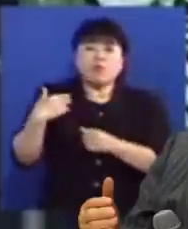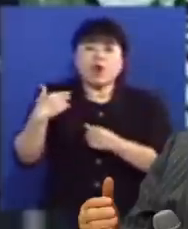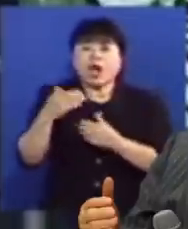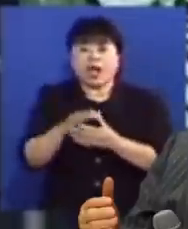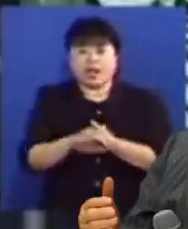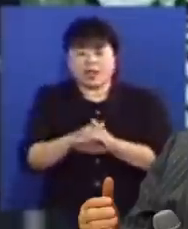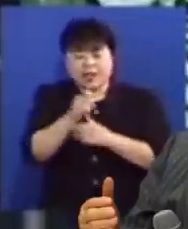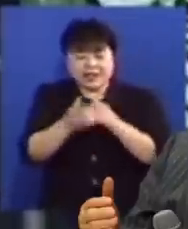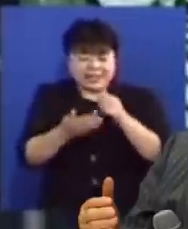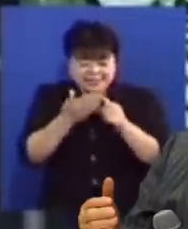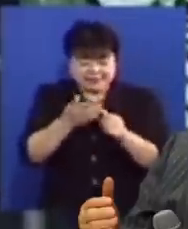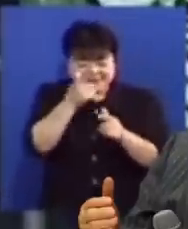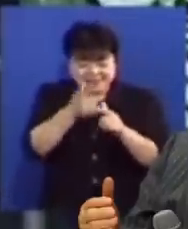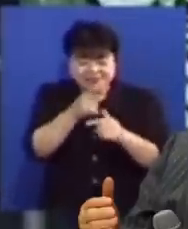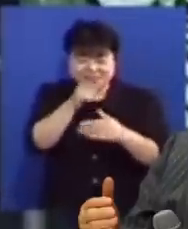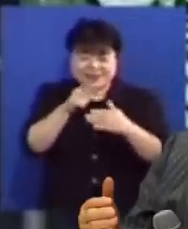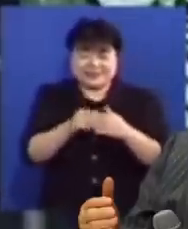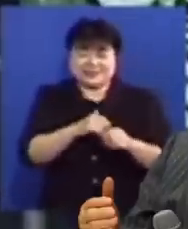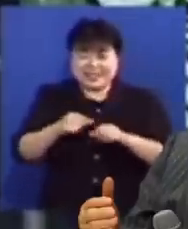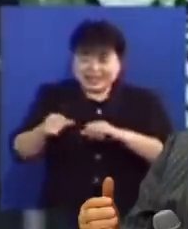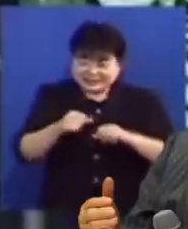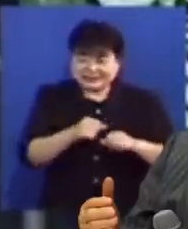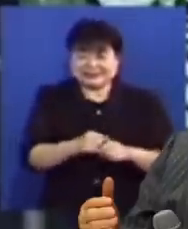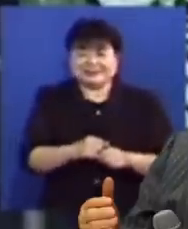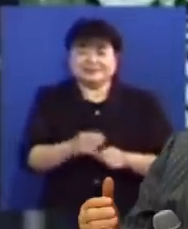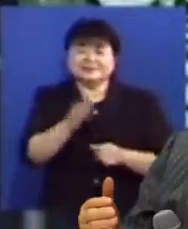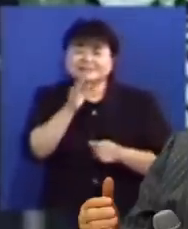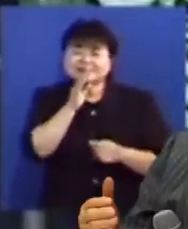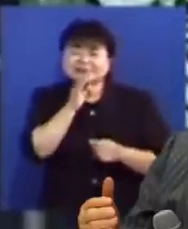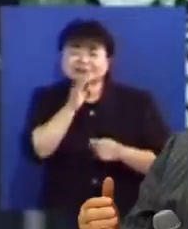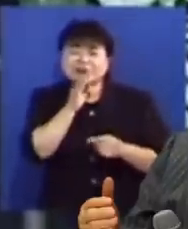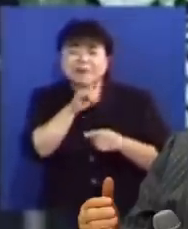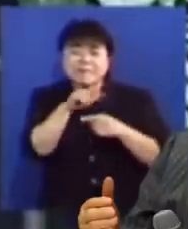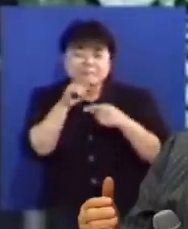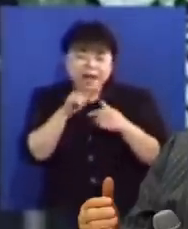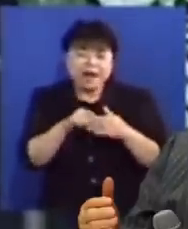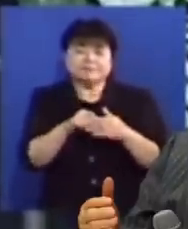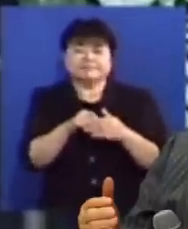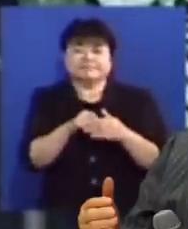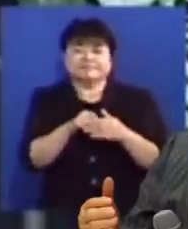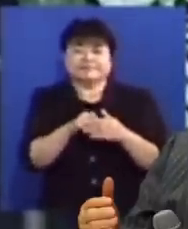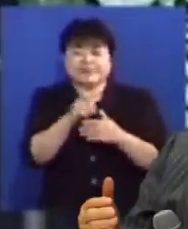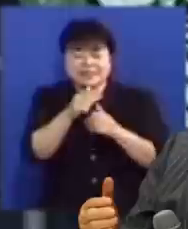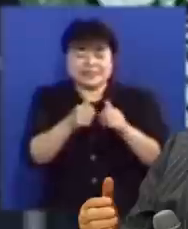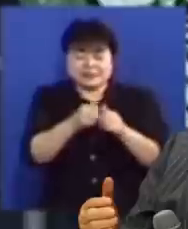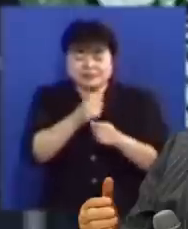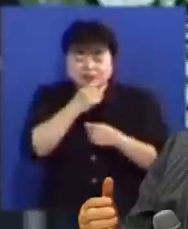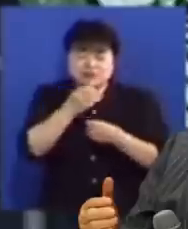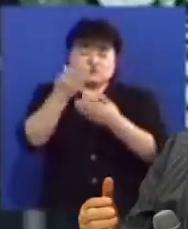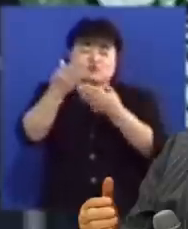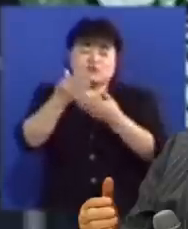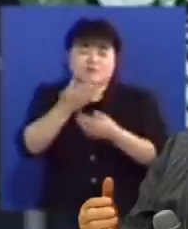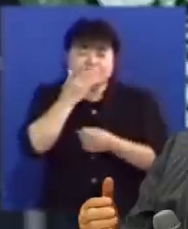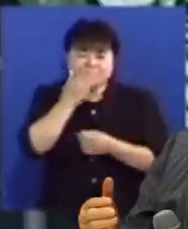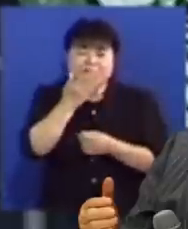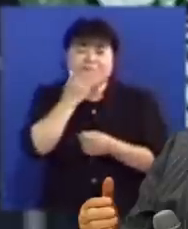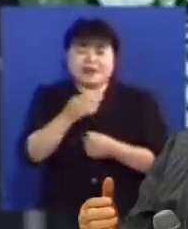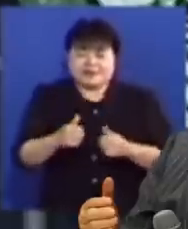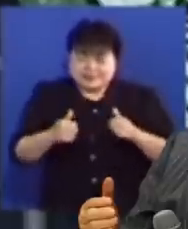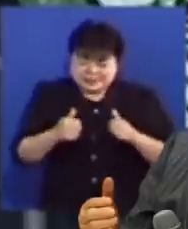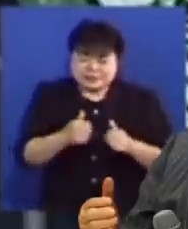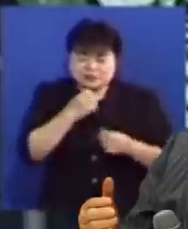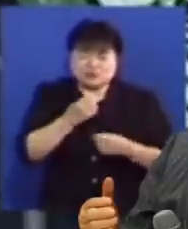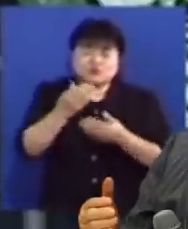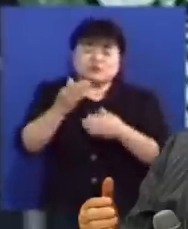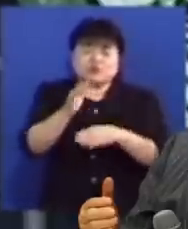그렇습니다 하나님이 예수 안에서 역사하는 것은 이러한 마음을 하나님의 축복으로 긍정적으로 적극적으로